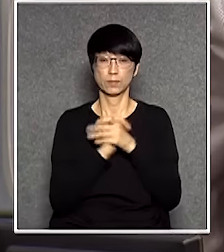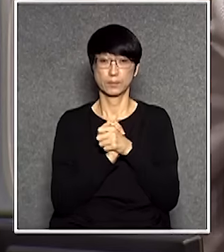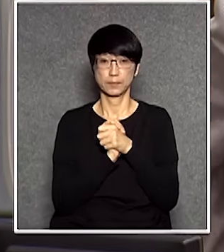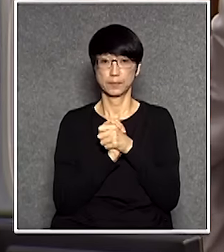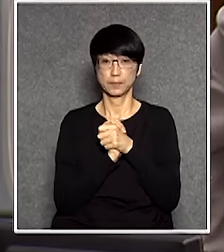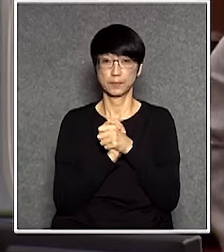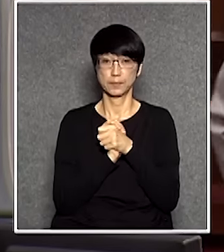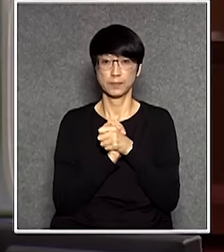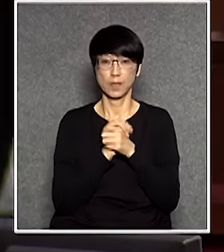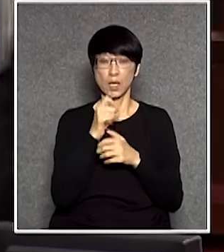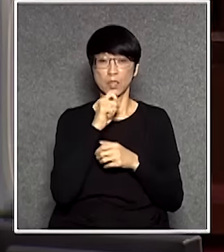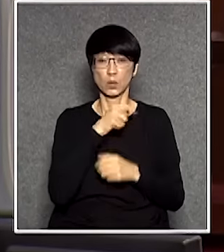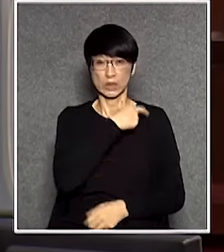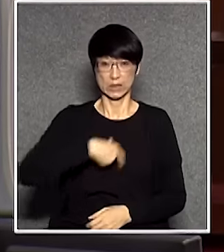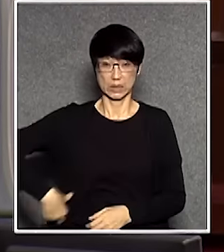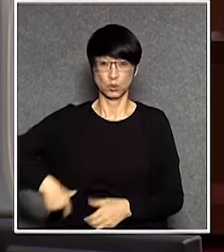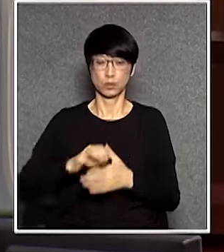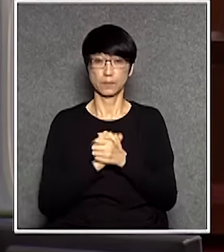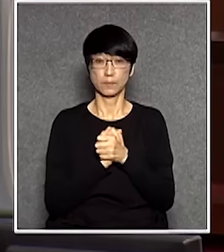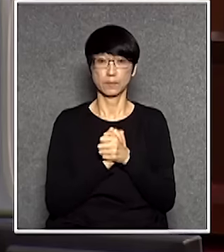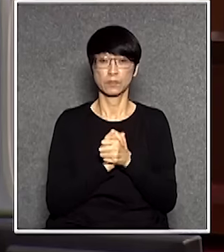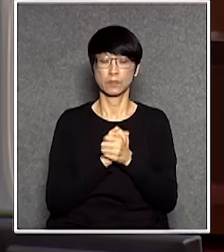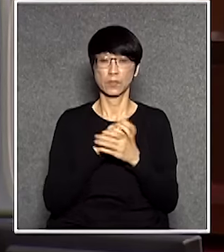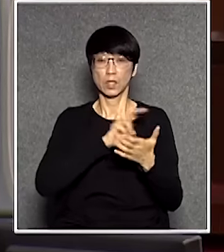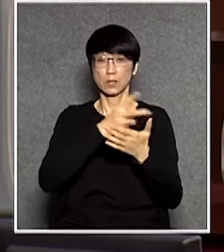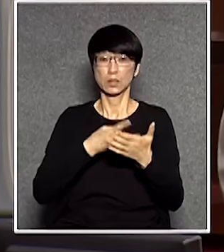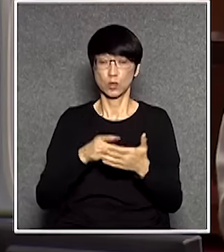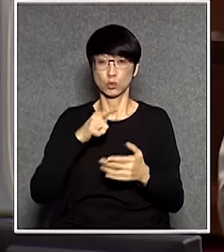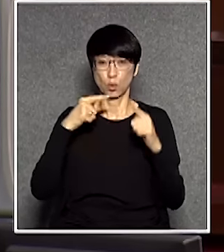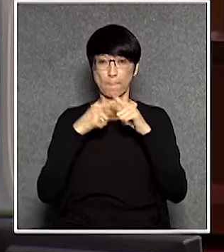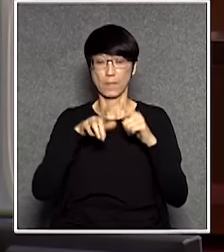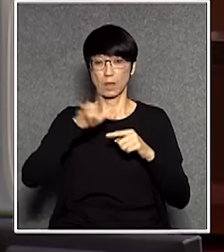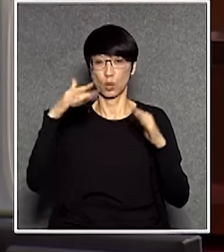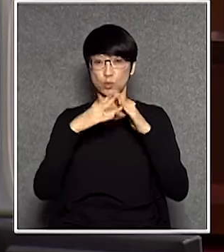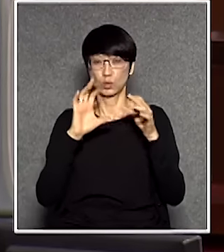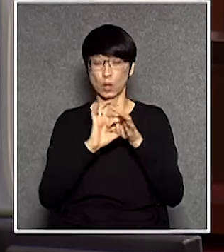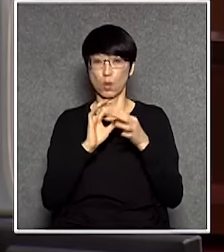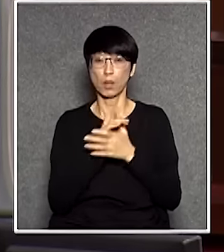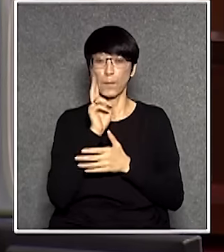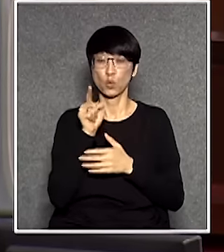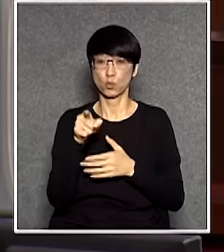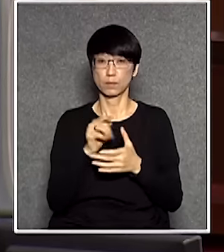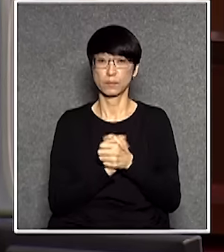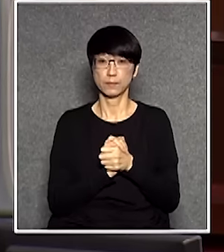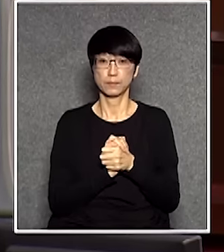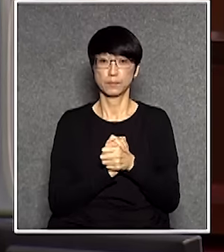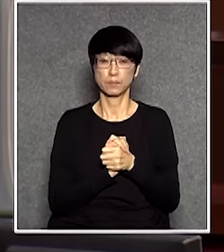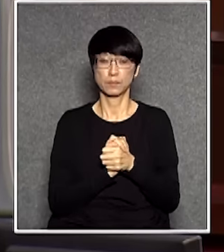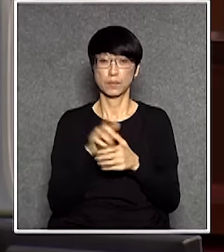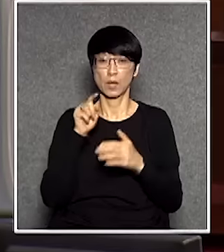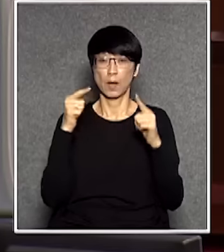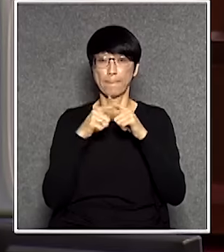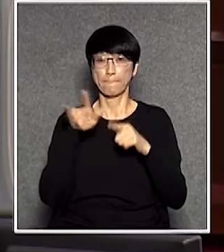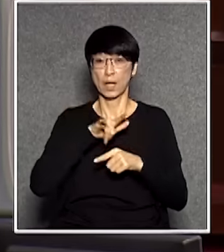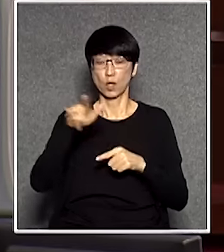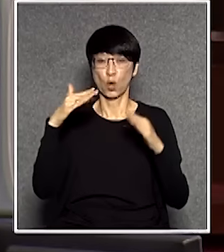也有些議員提修政案與民航處有關的例如削減民航處的